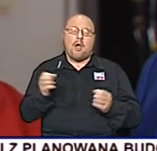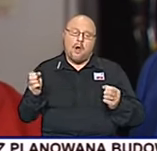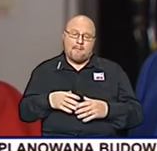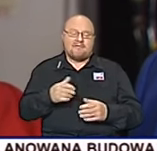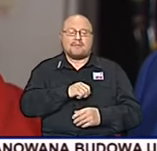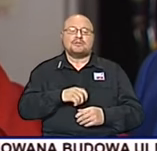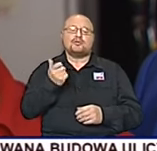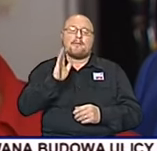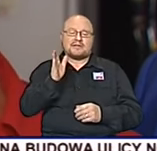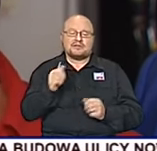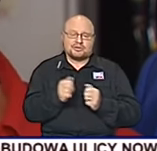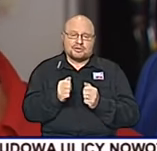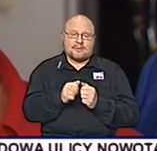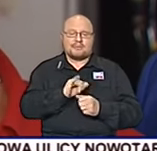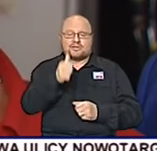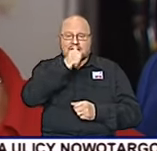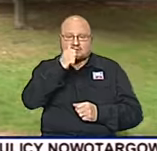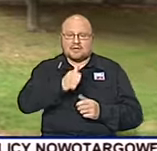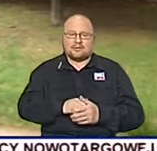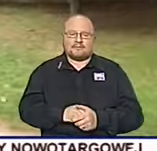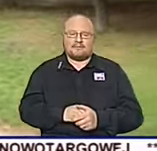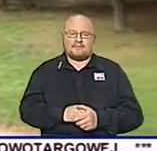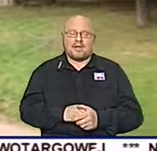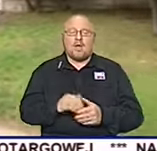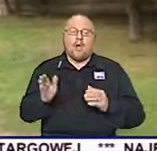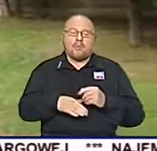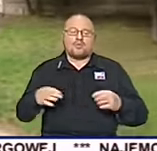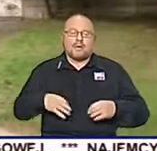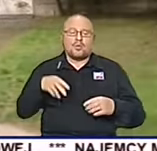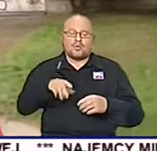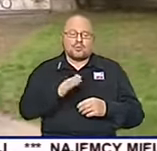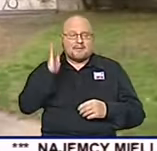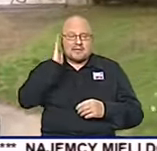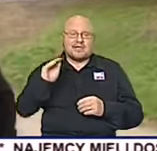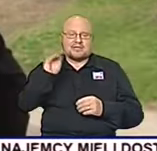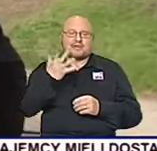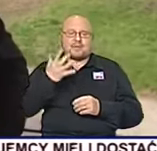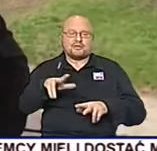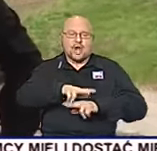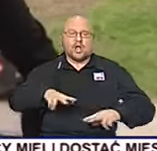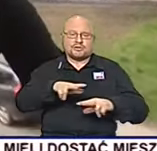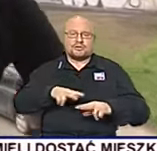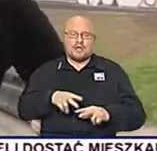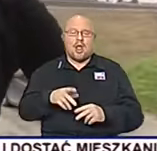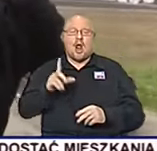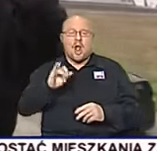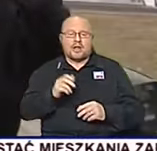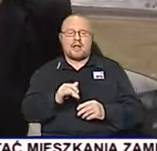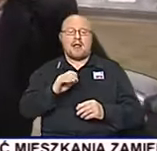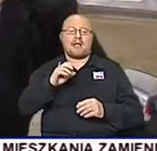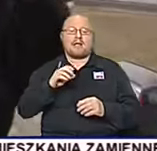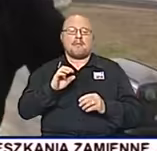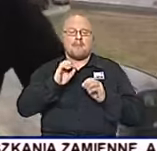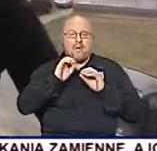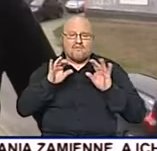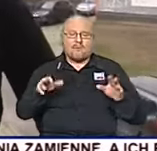się co będzie zimą czy nawet jesienią. Oprócz pani Urszuli w budynku mieszka jeszcze 5 rodzin. Lokatorka o sytuacji kamienicy